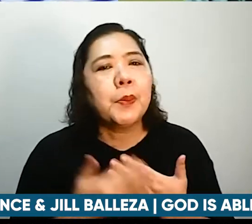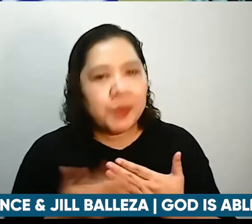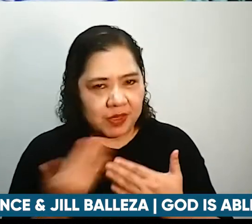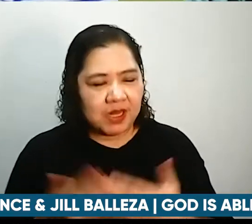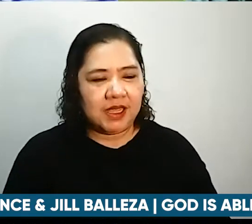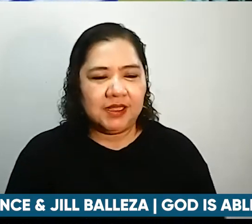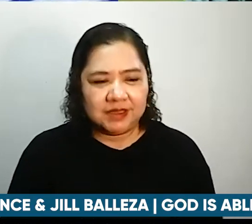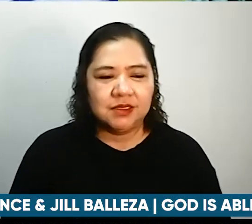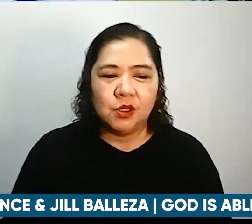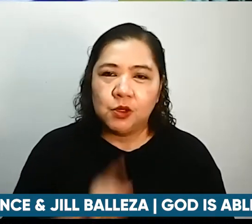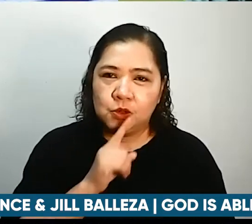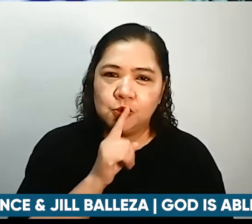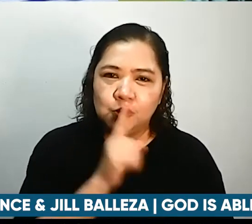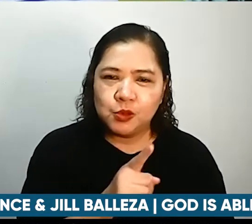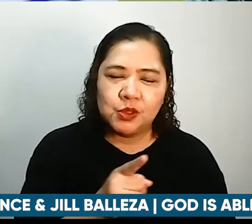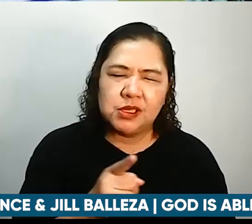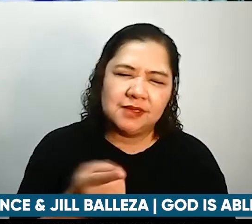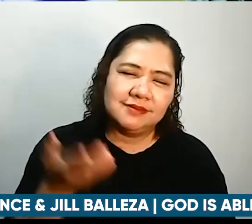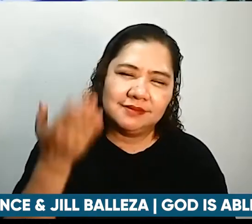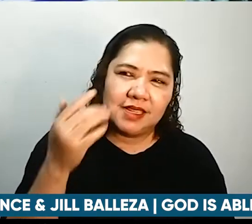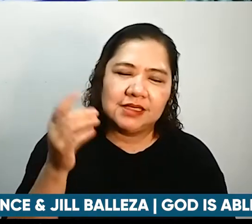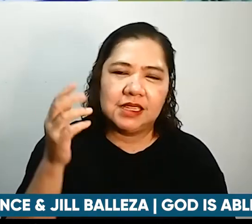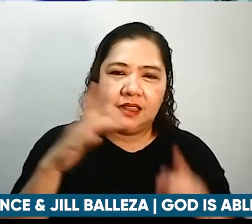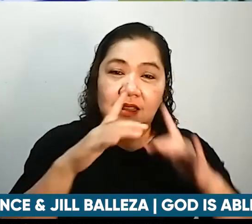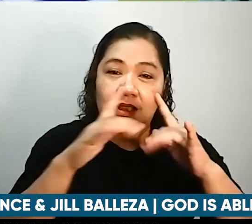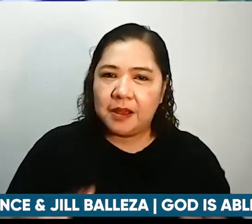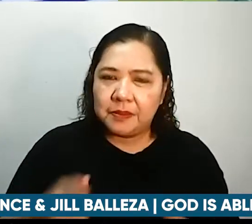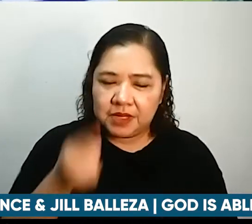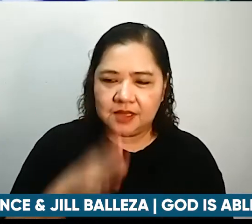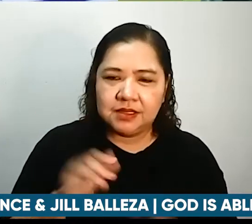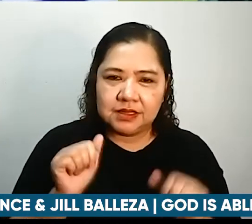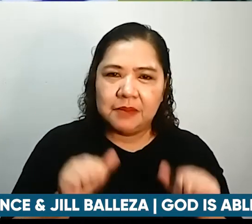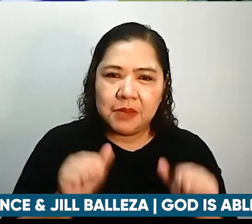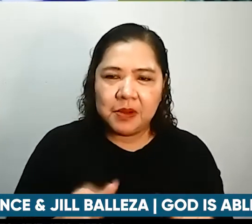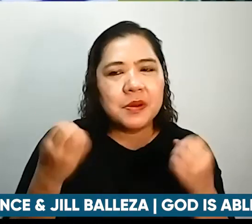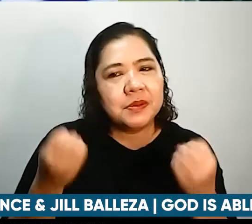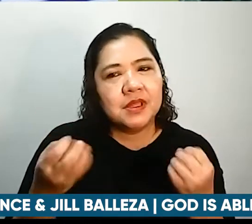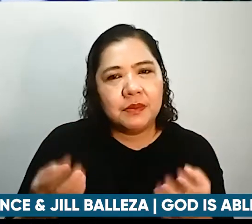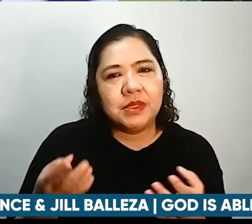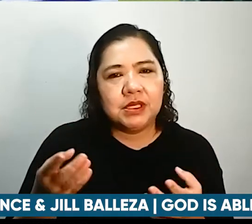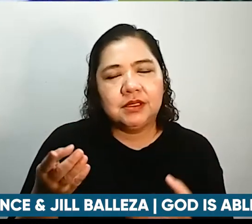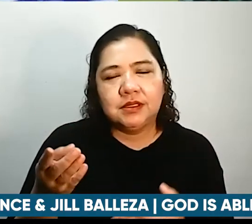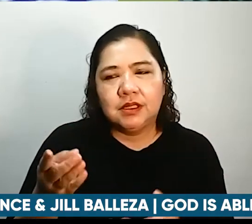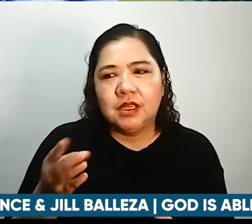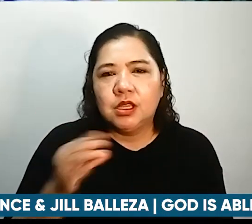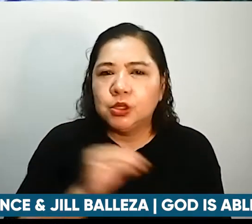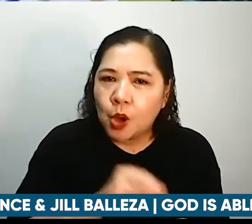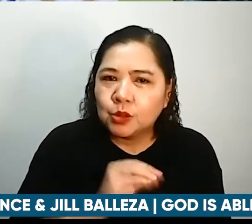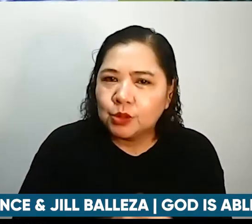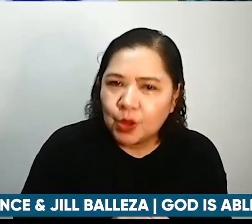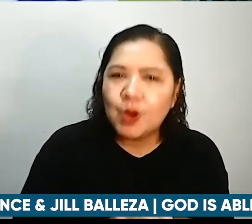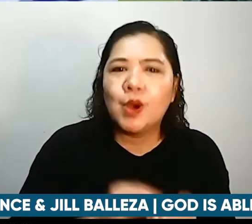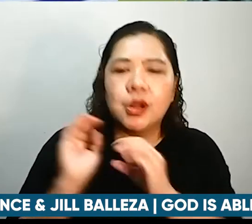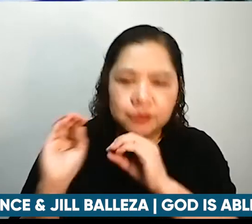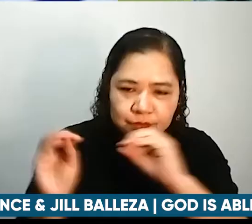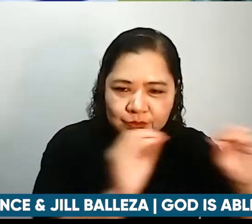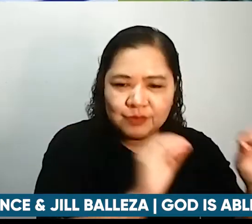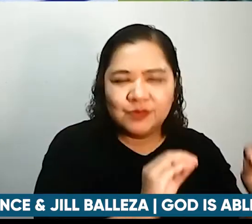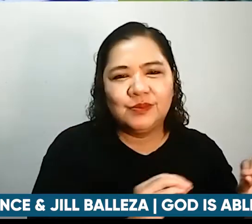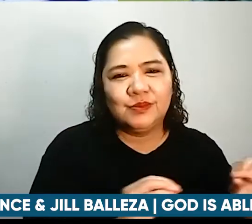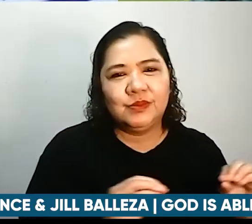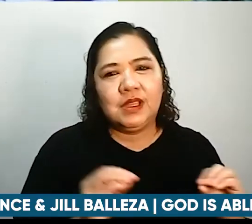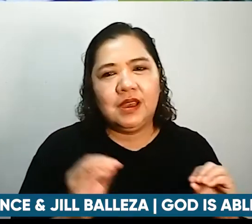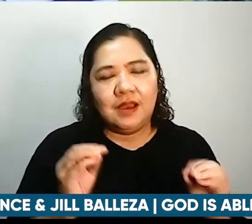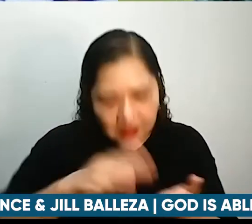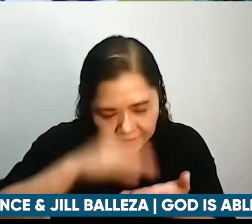camp pandami na natutuwa ako na yung mga doctors doon talagang ang daming na impart na wisdom sa amin